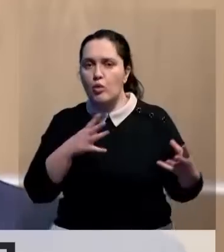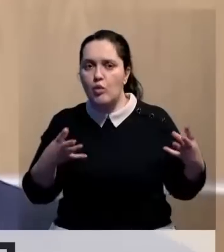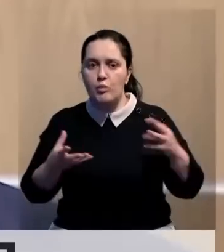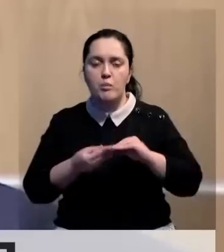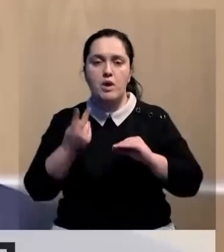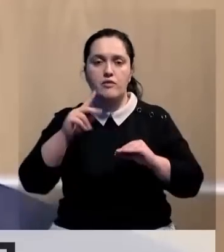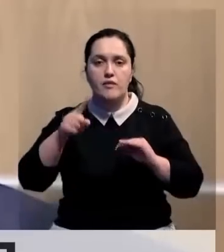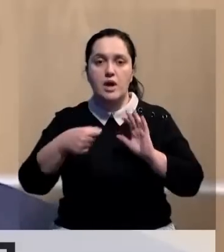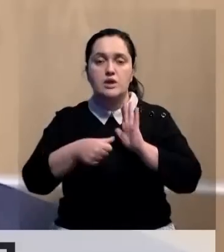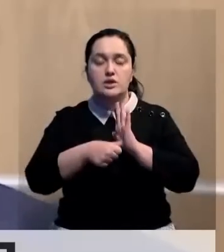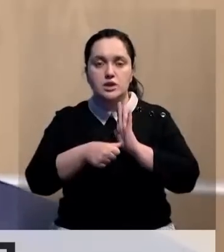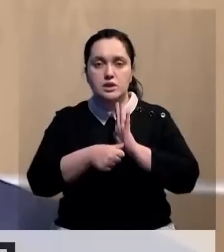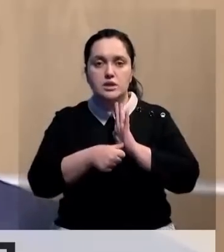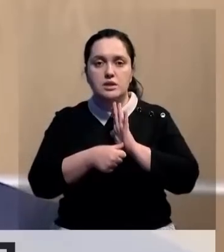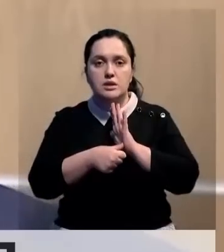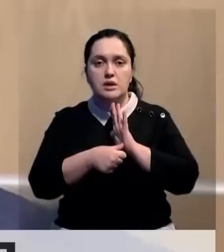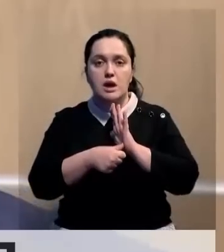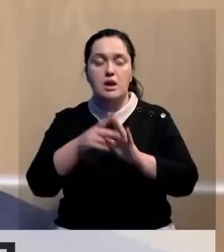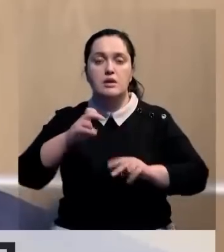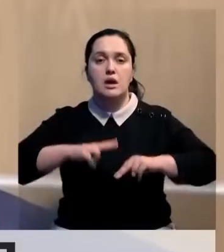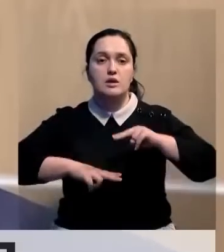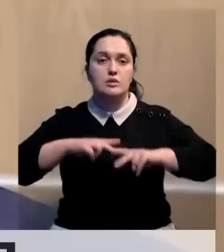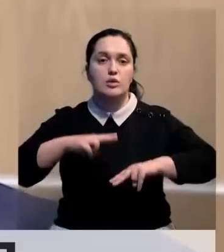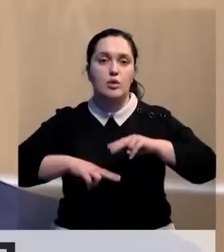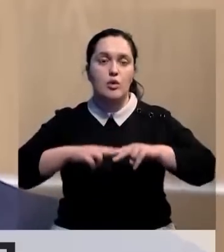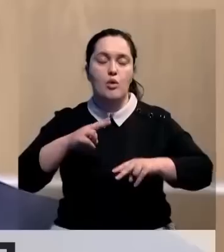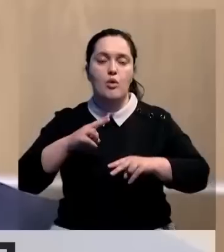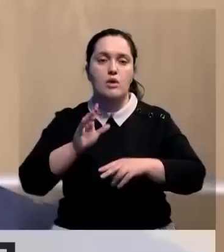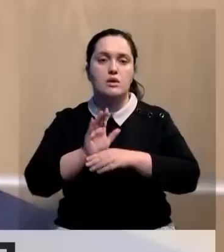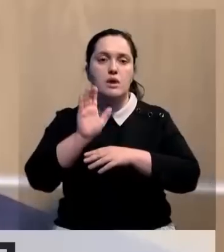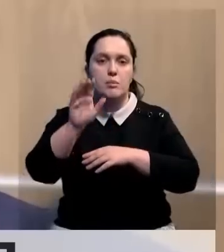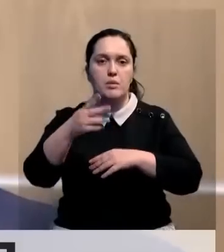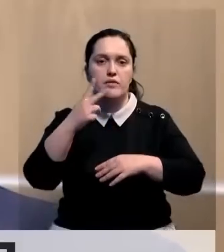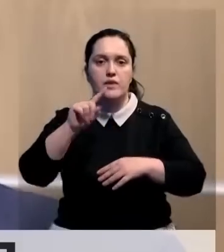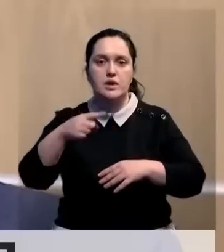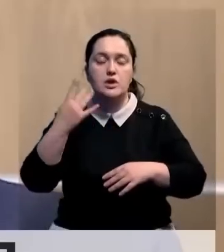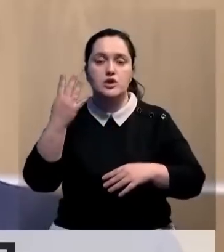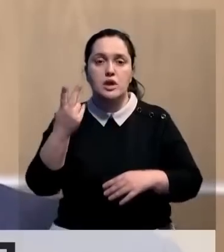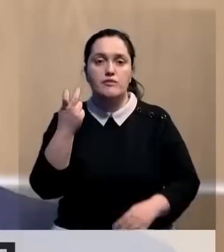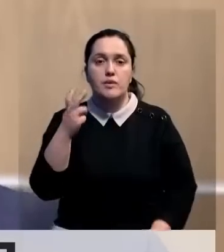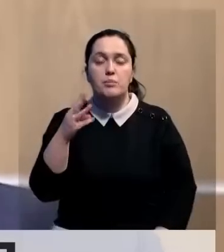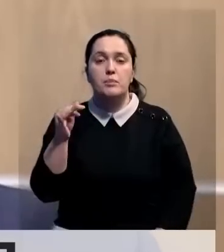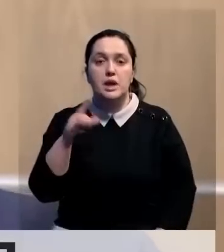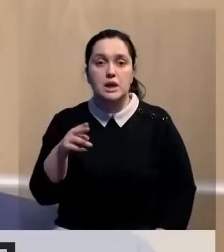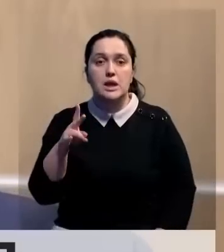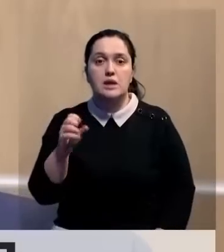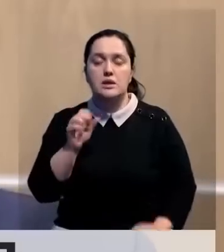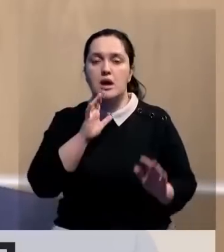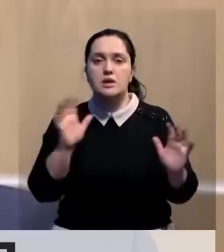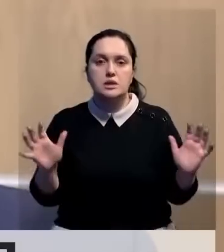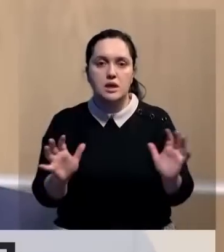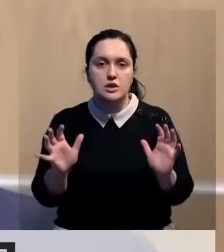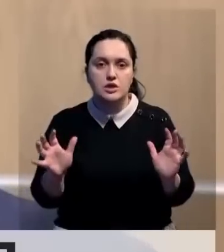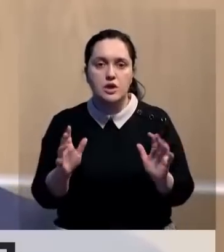2,6, в том числе, к настройку направлена будет 2,4. 200 миллиардов – это на содержание